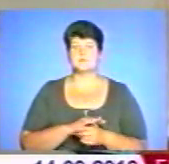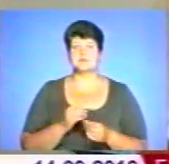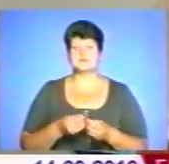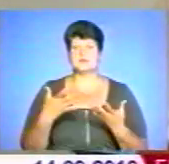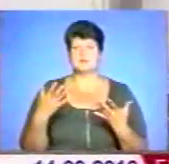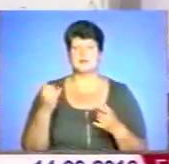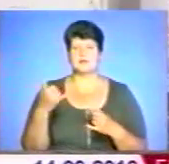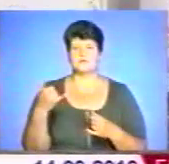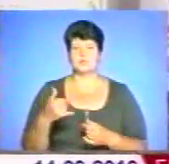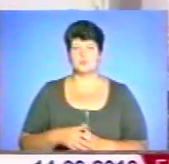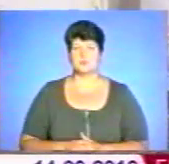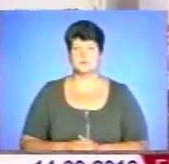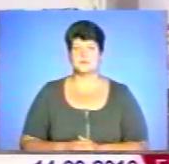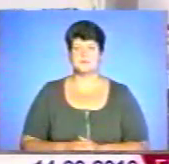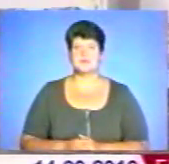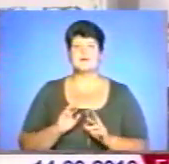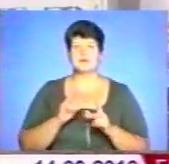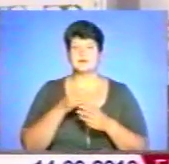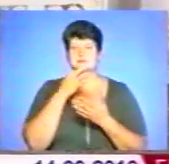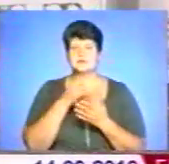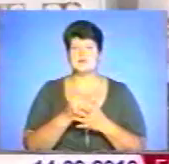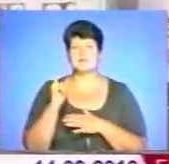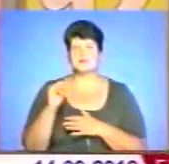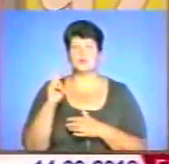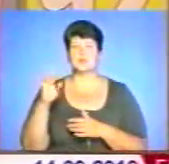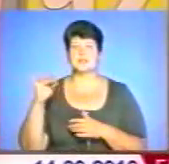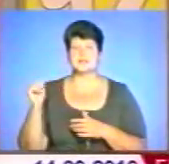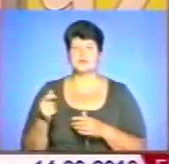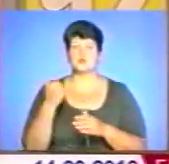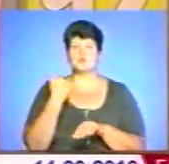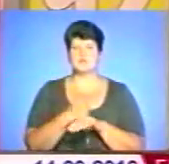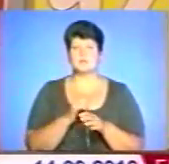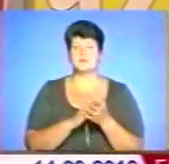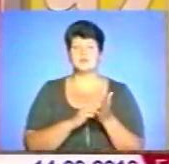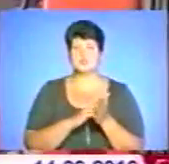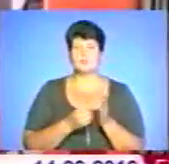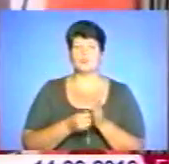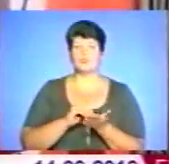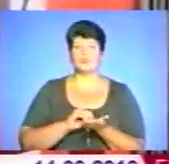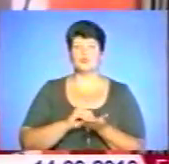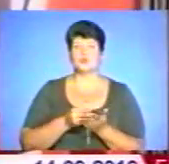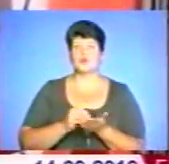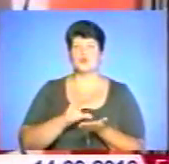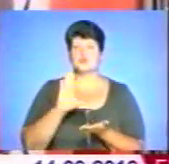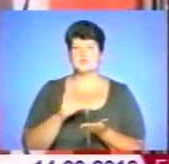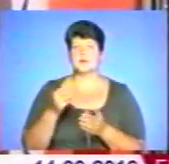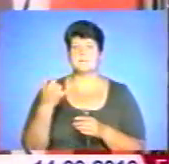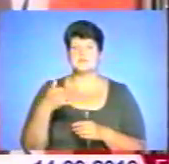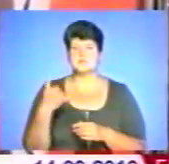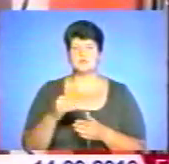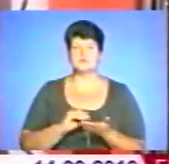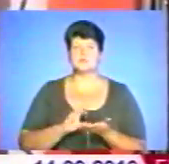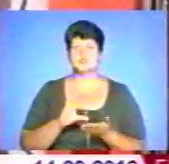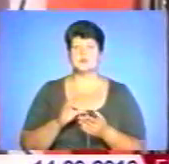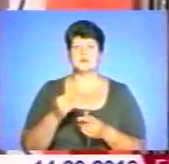нафтопродуктами. Як зауважив Іван Курницький, серед основних причин подорожчання бензину – здорожчання нафти на світовому